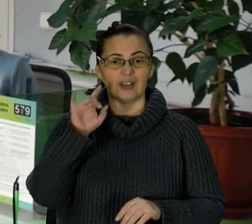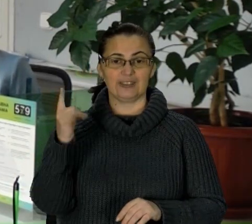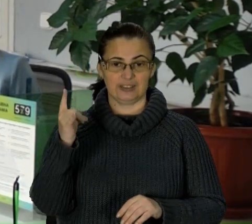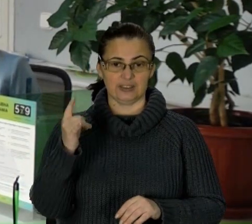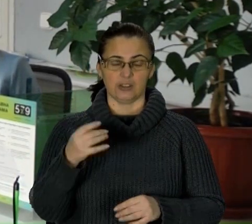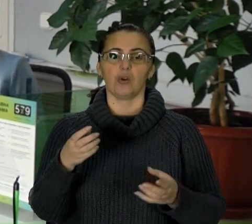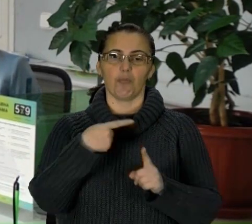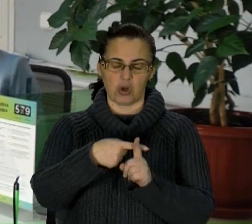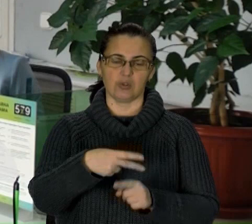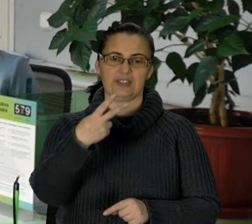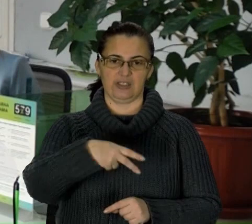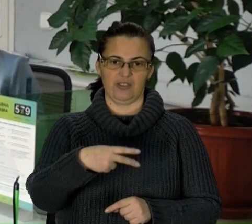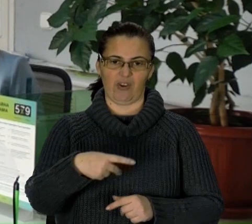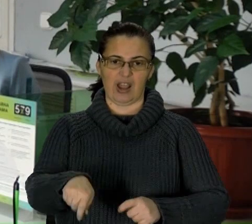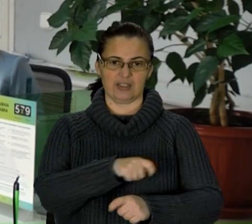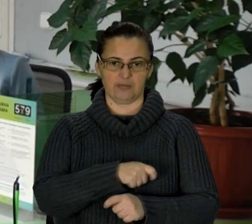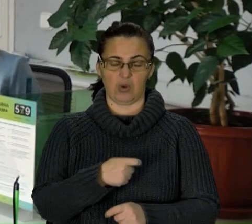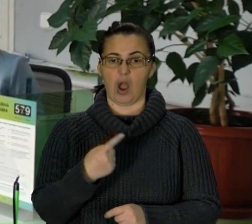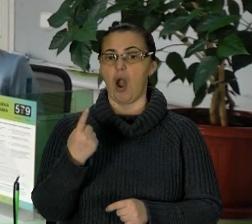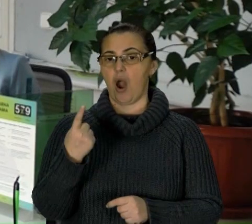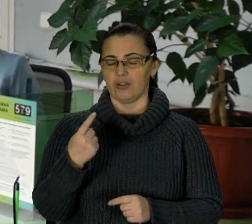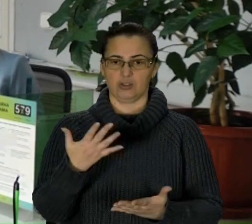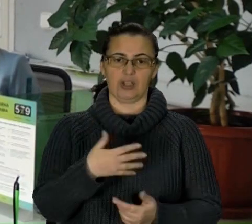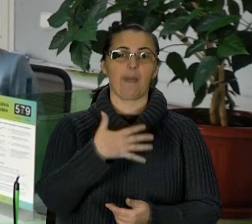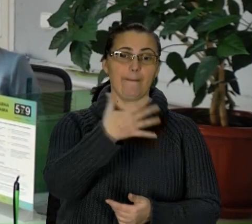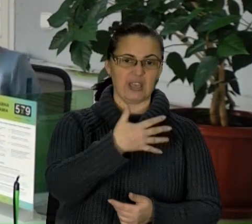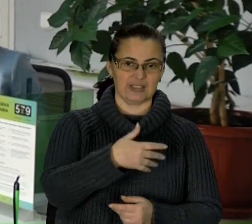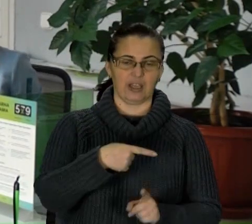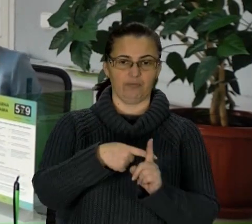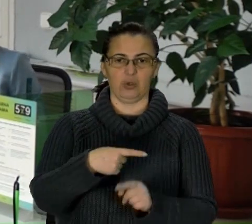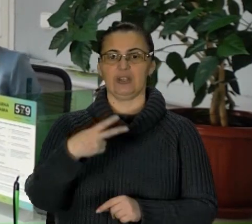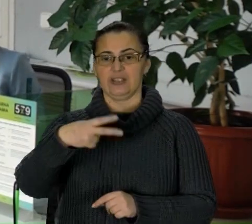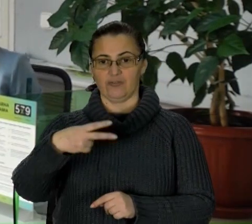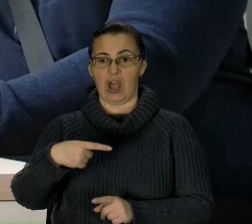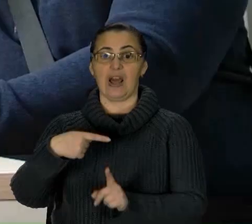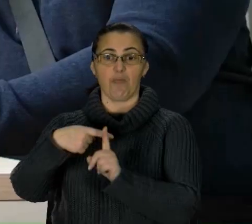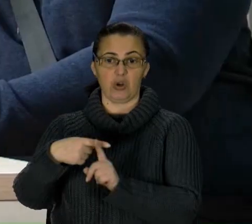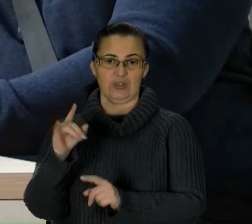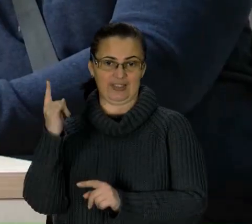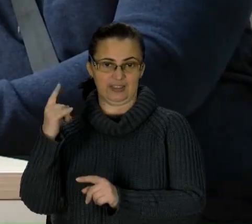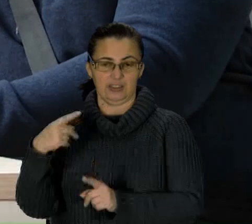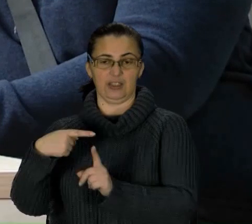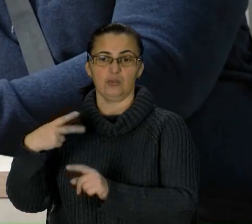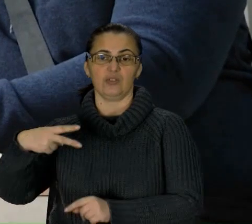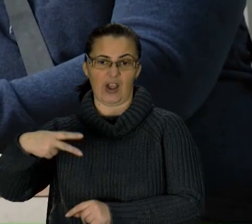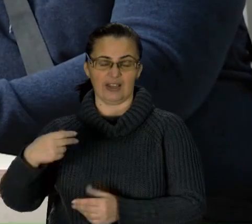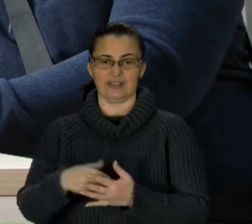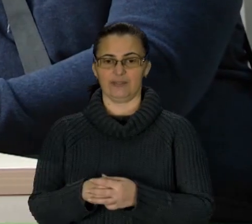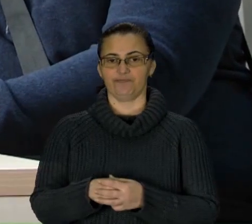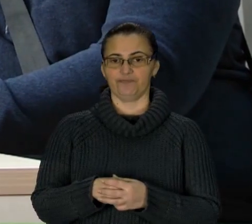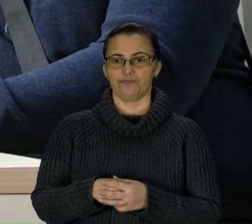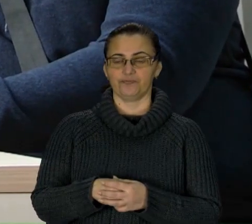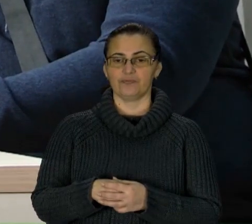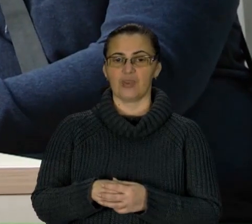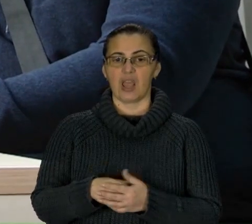одна дитина – це 70 квадратних метрів разом, дві дитини – це 90 квадратних метрів. У президентському кредитуванні є